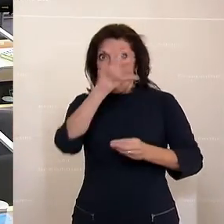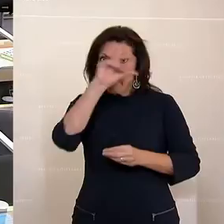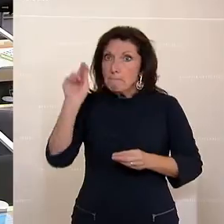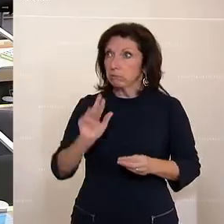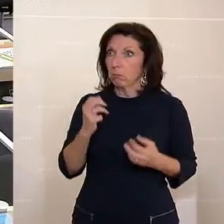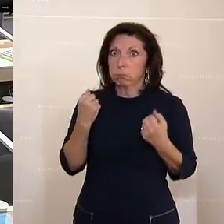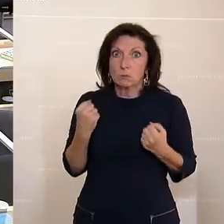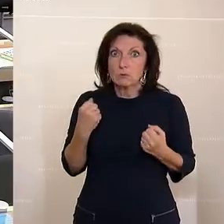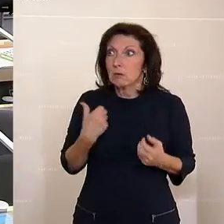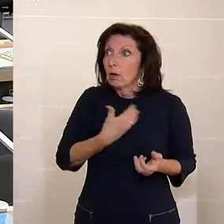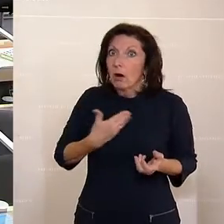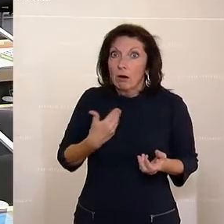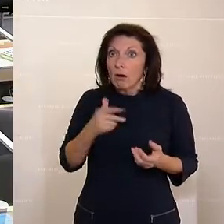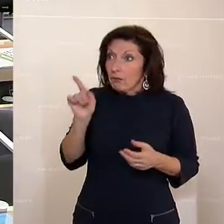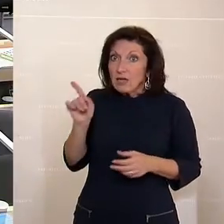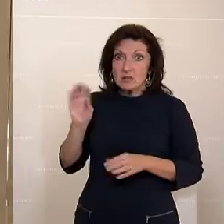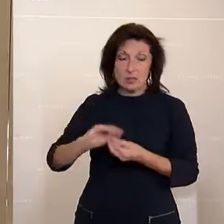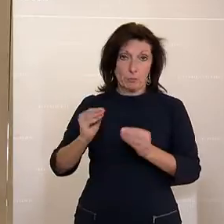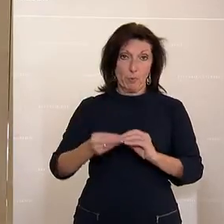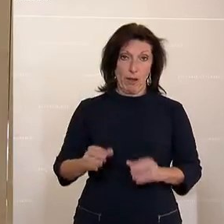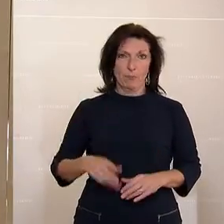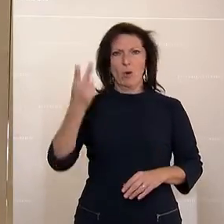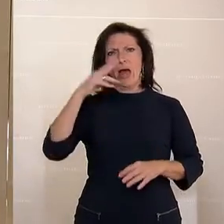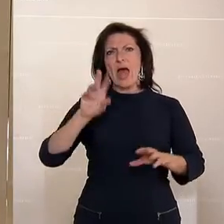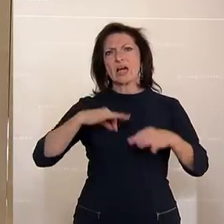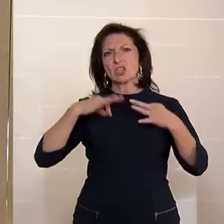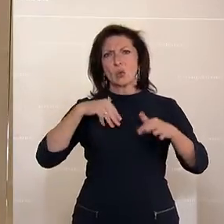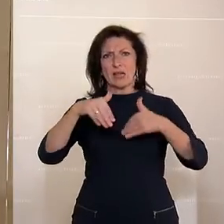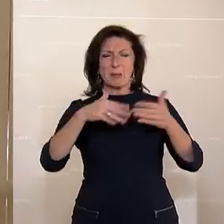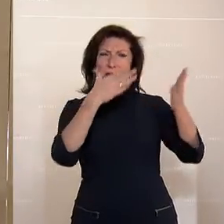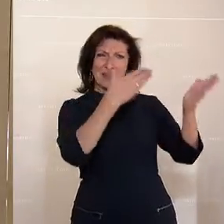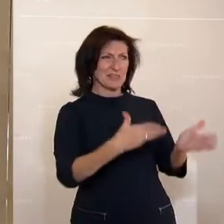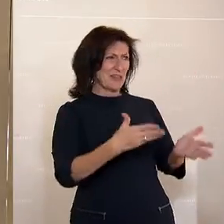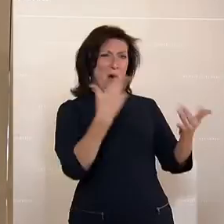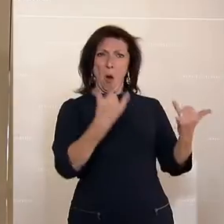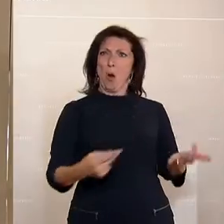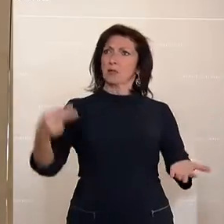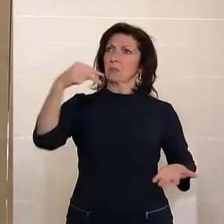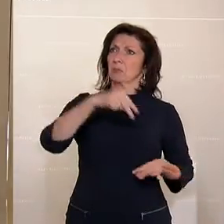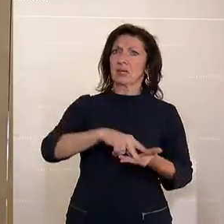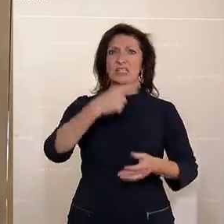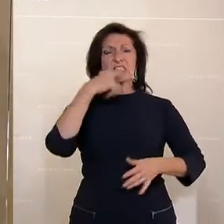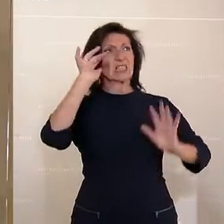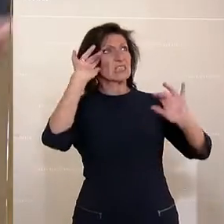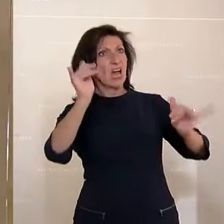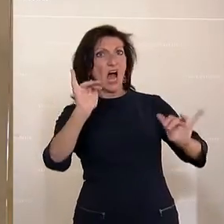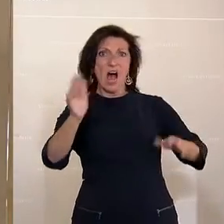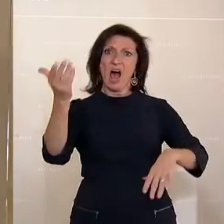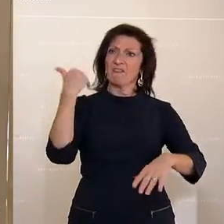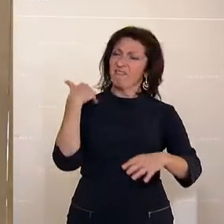Das ist das Problem, das wir haben. Und Herr Gesundheitsminister, Sie stehen hier heute auf und sagen, ja, wir hatten ein